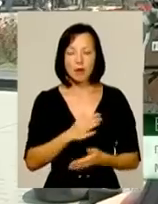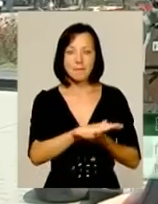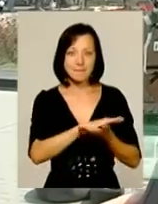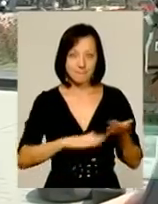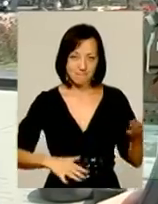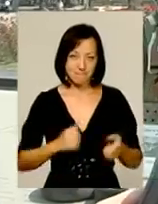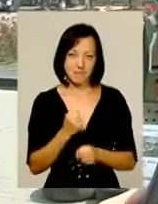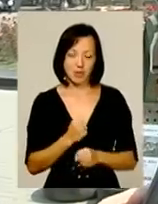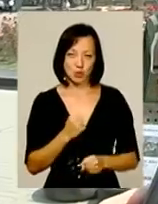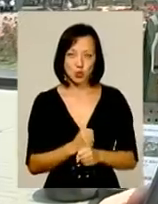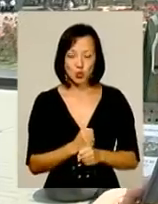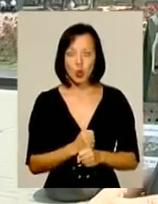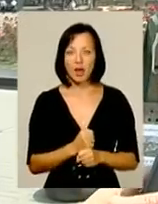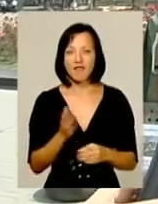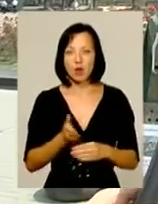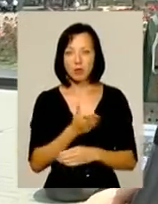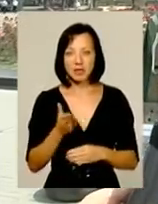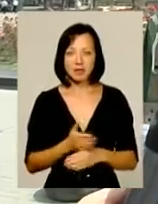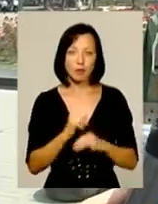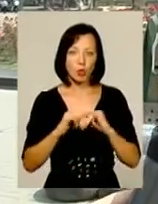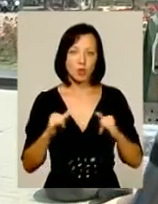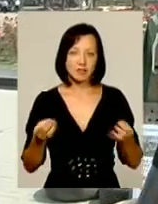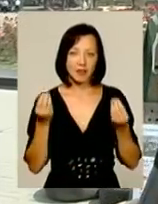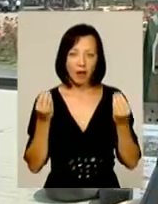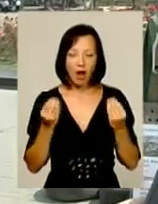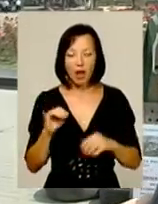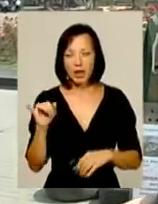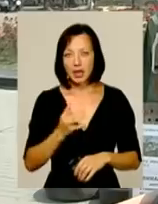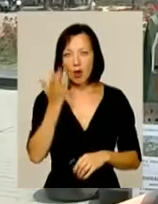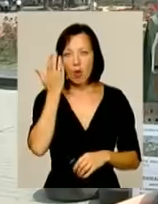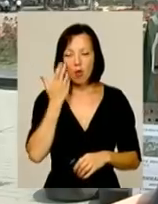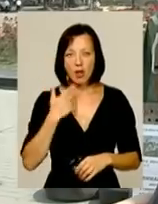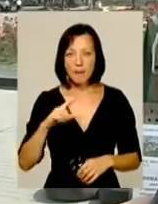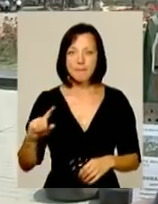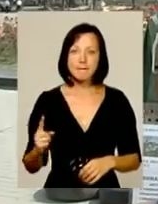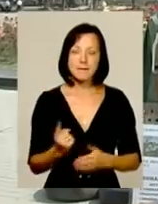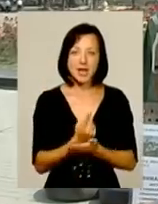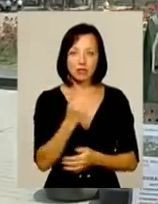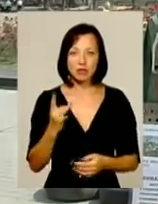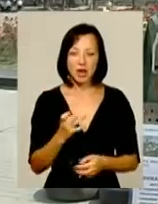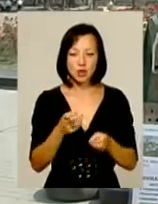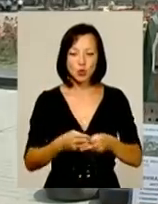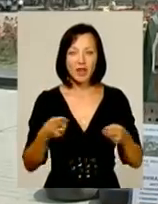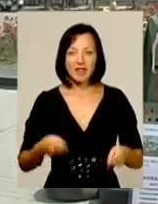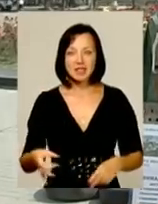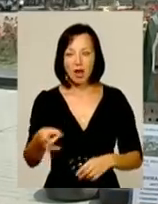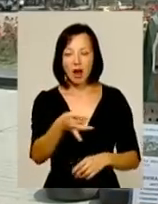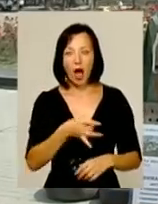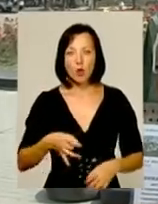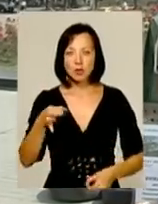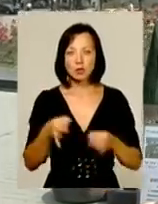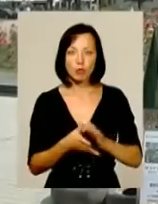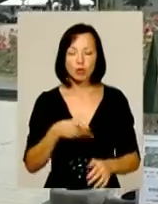працює, виробництво, як ти казав, процвітає. І коли перший раз Донаявецький районний суд за